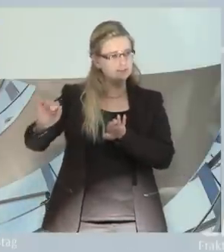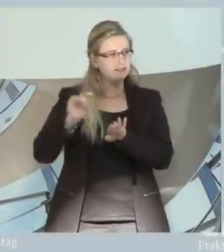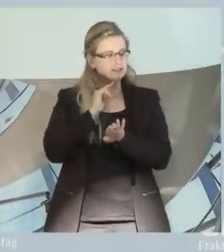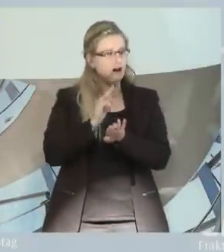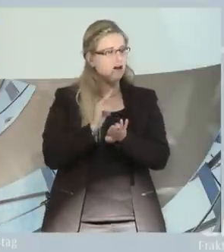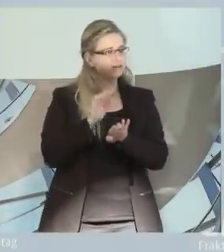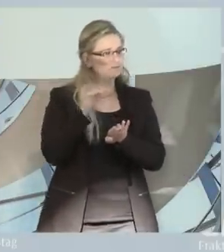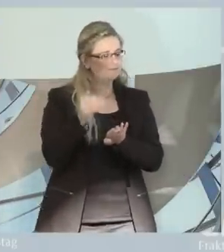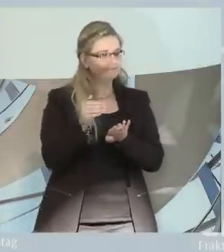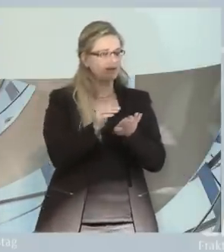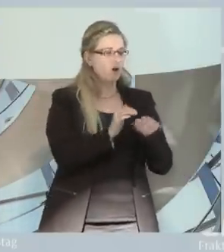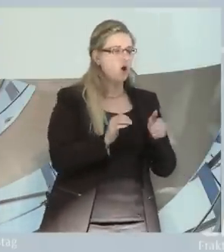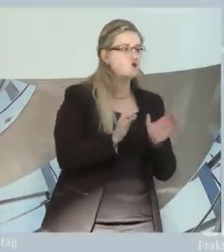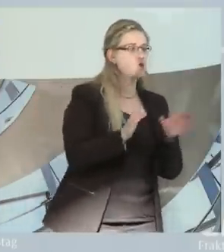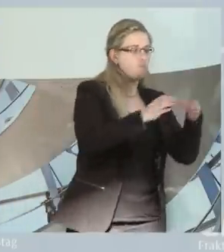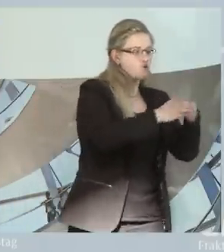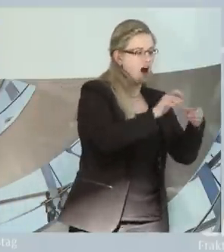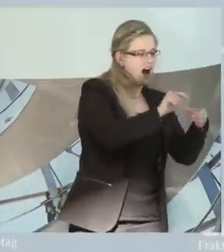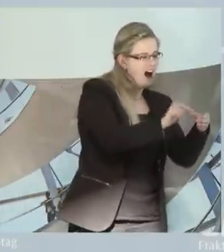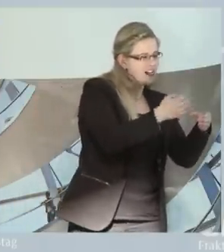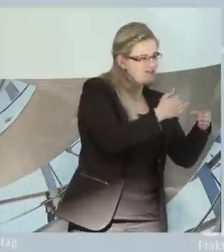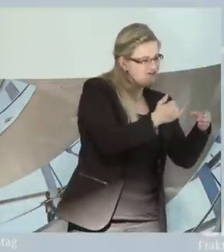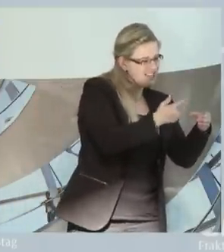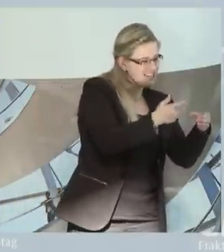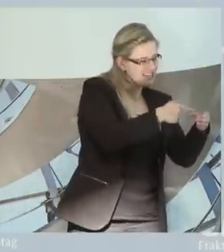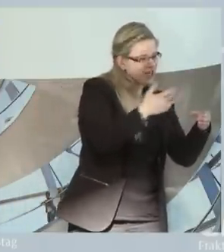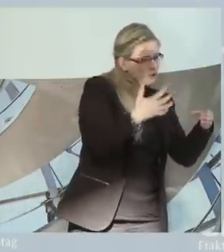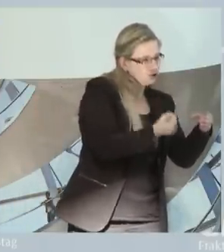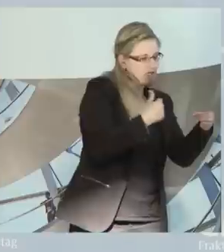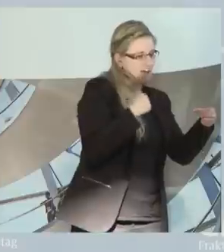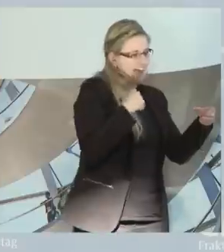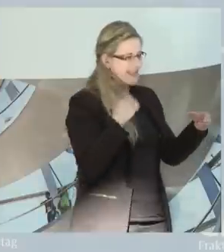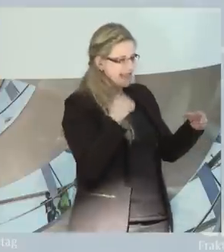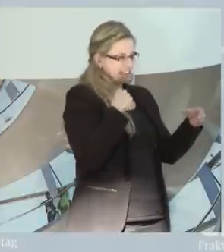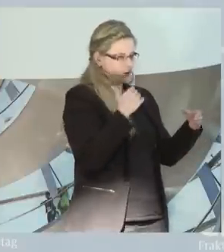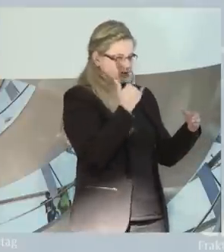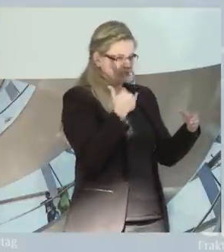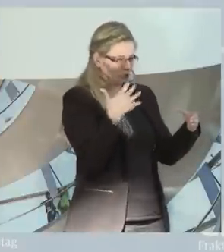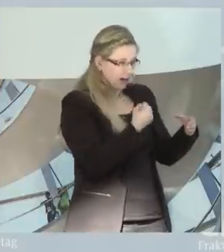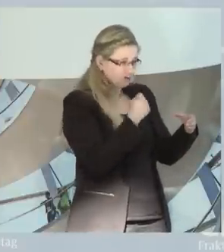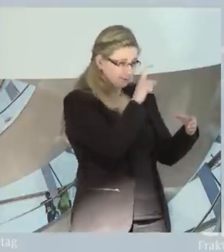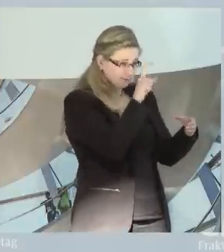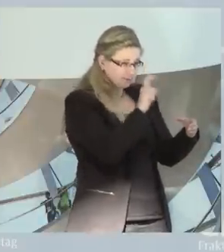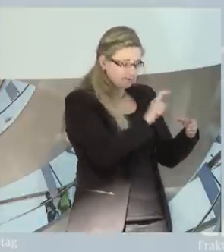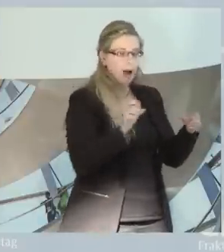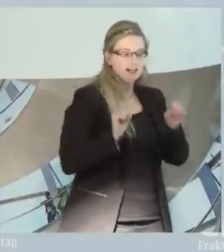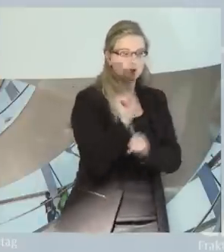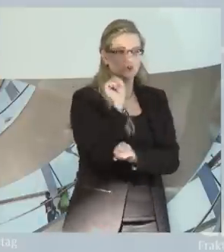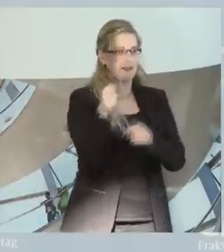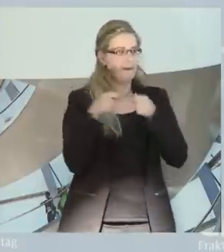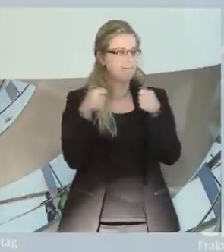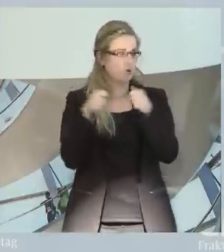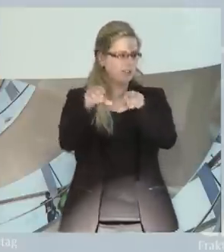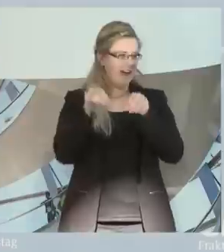Frage der kommunalen Entlastung. Aber dennoch bleibt das Bundesteilhabegesetz auf der Tagesordnung